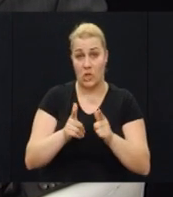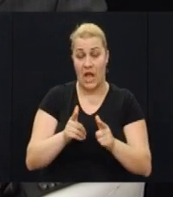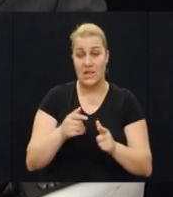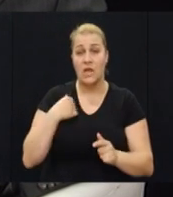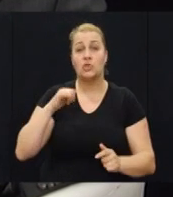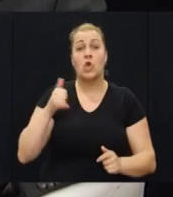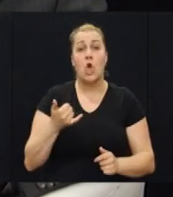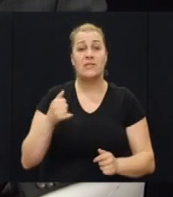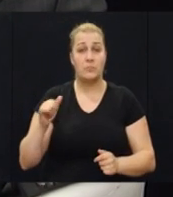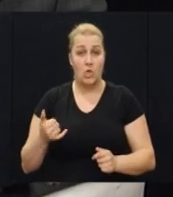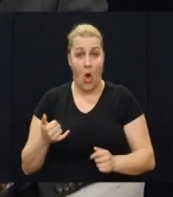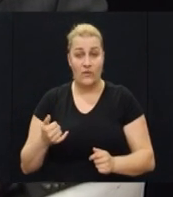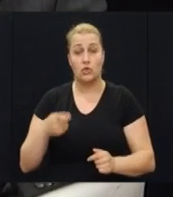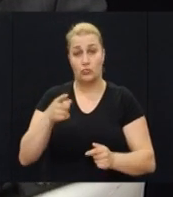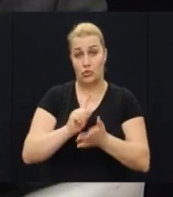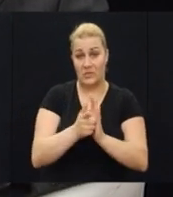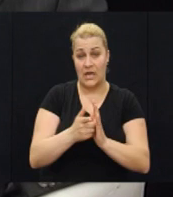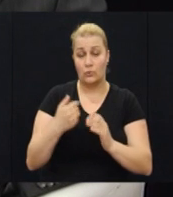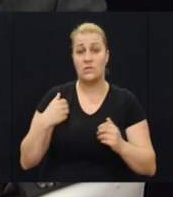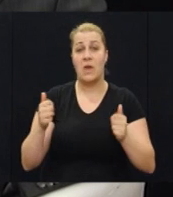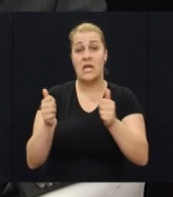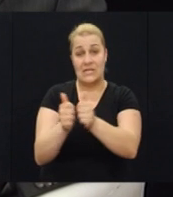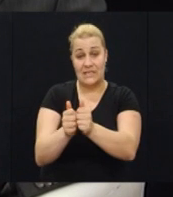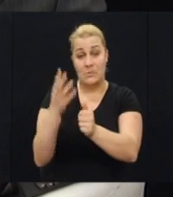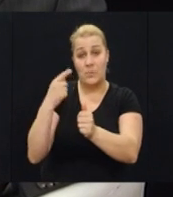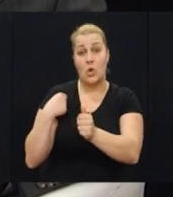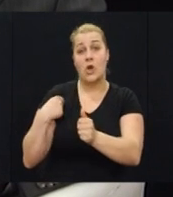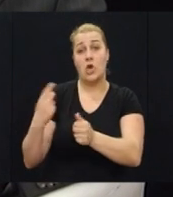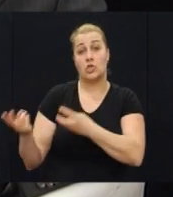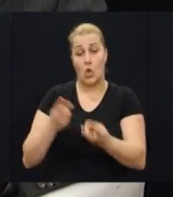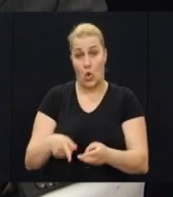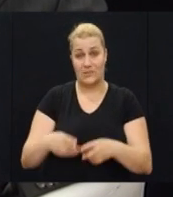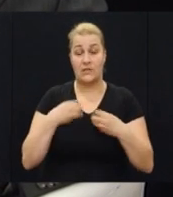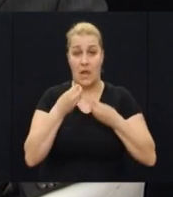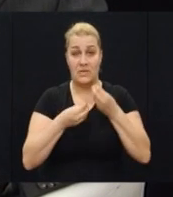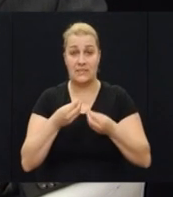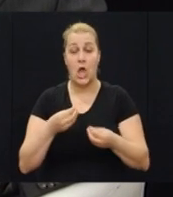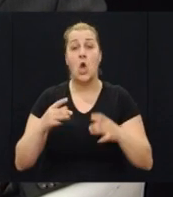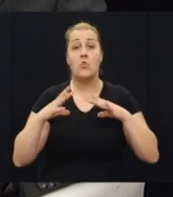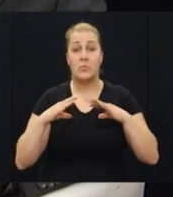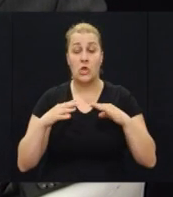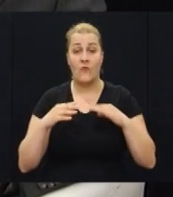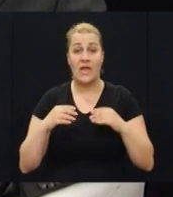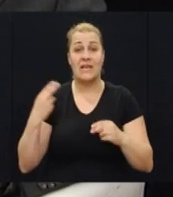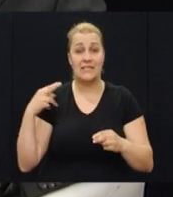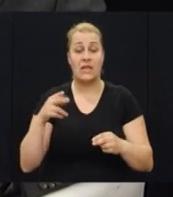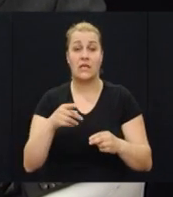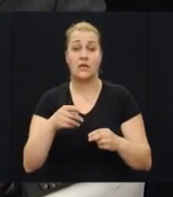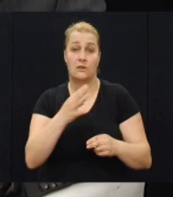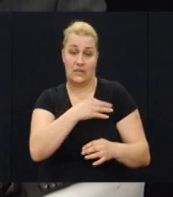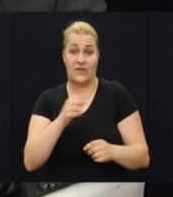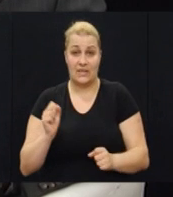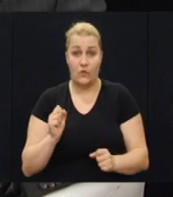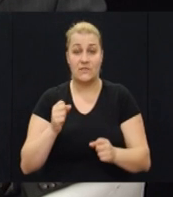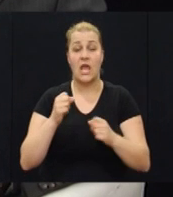Josipu Joviću. S njim tada u tim trenutcima bio je naš već razni gost emisije. On je umiruljeni satnik Hrvatske vojske,